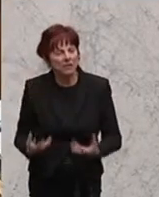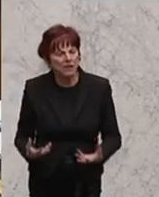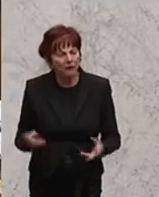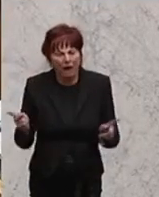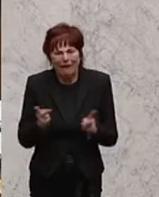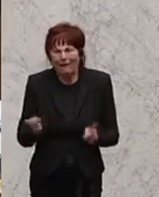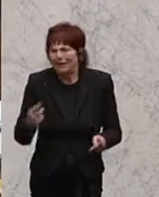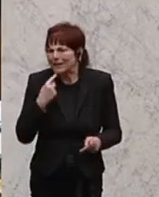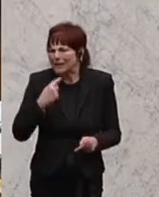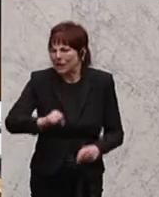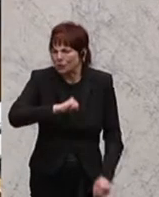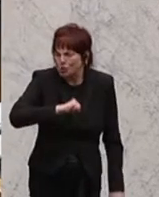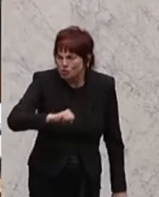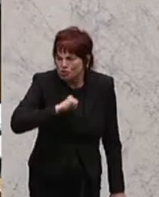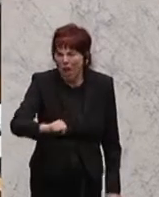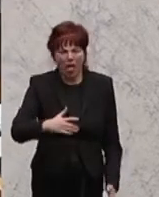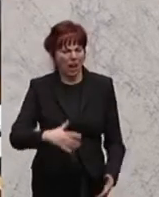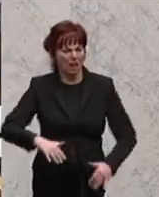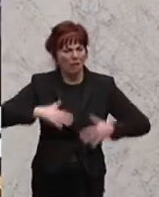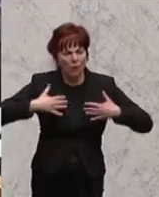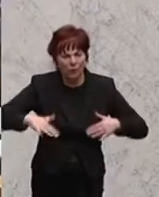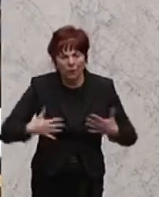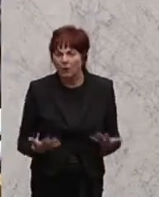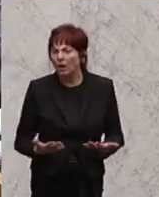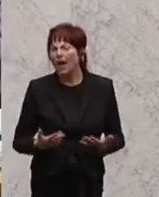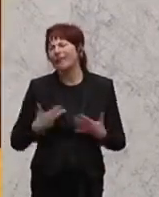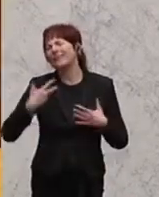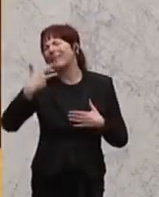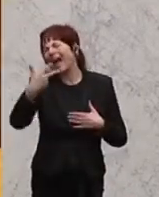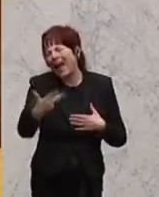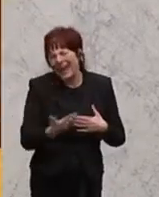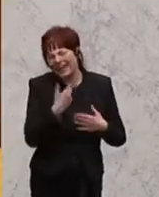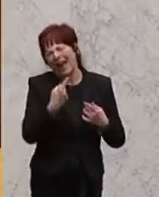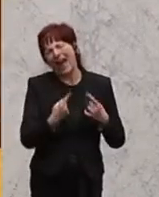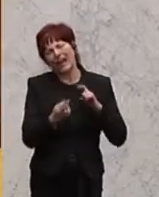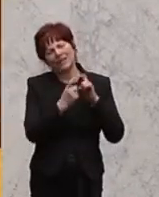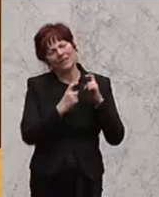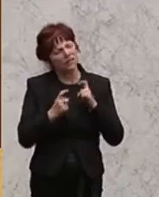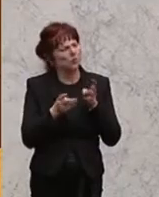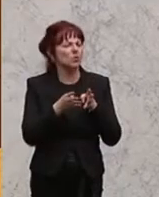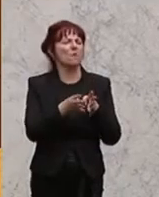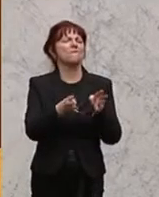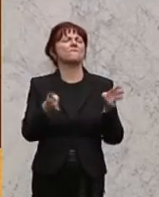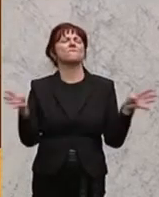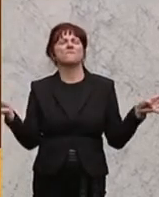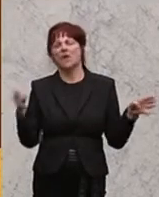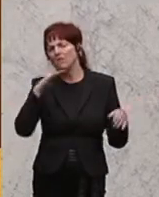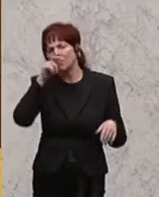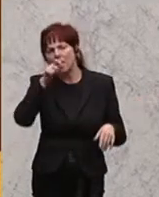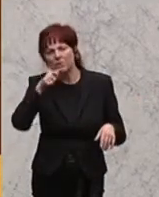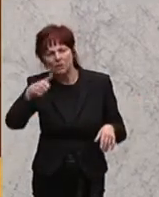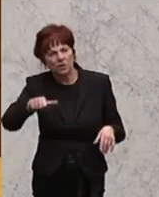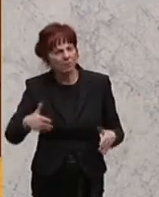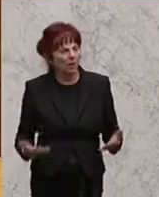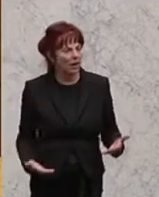Kurze, dass es schnell ist. Drei Jahre Diskussion auf breitester Basis. Und ich bin ja froh, dass gesagt